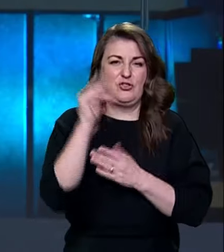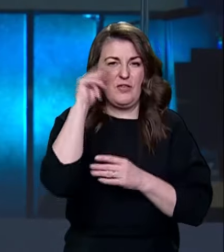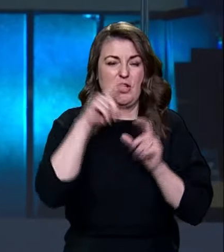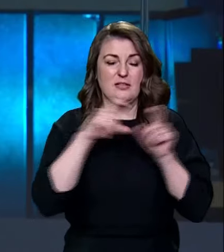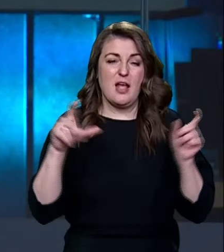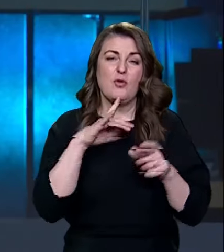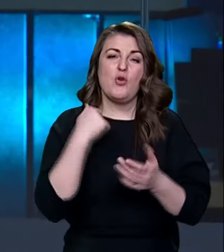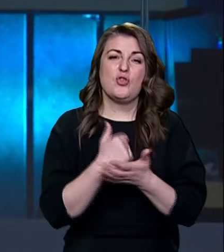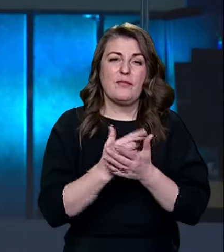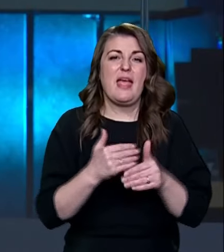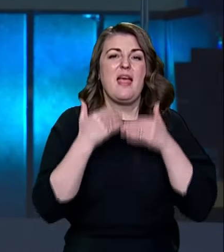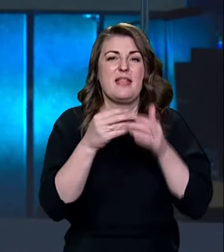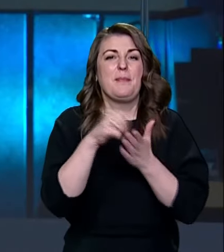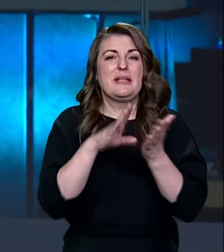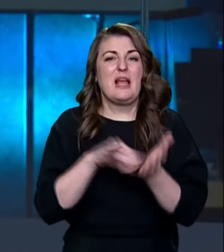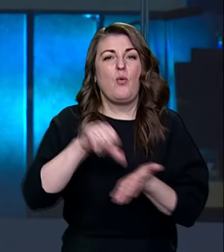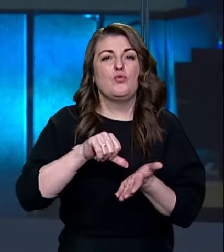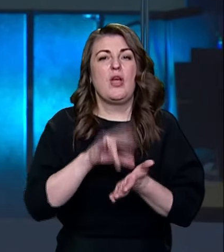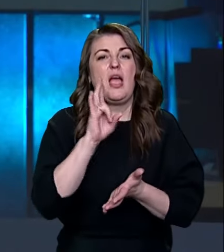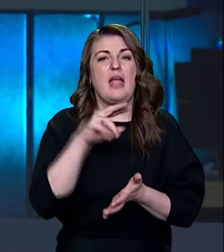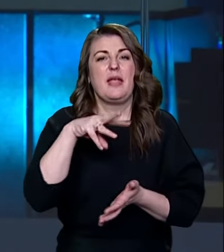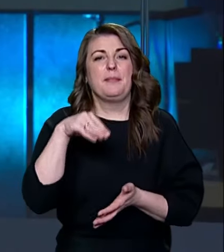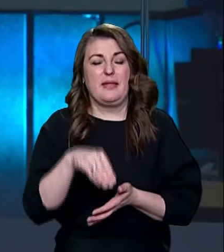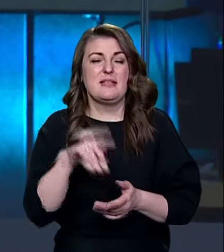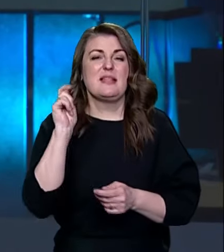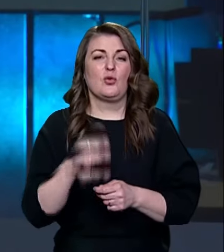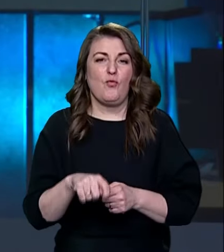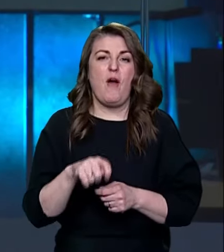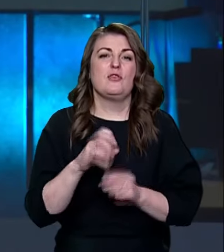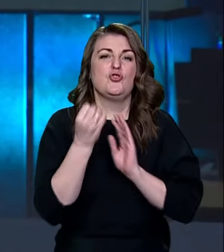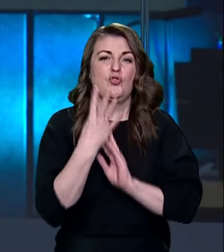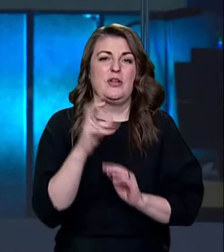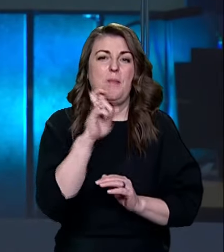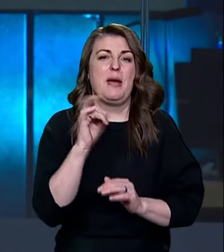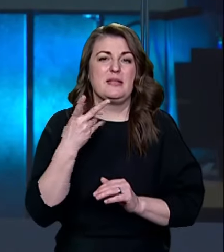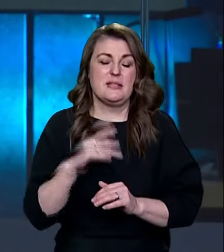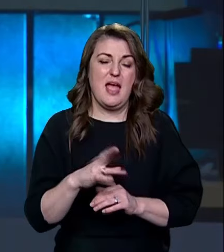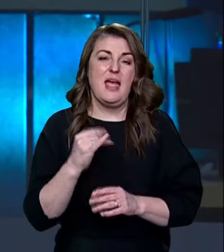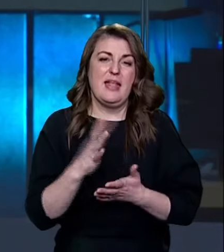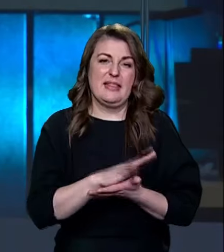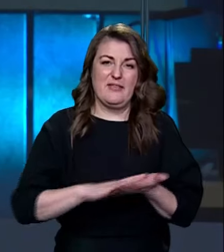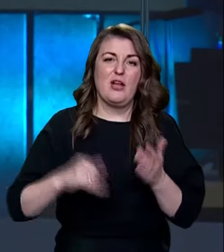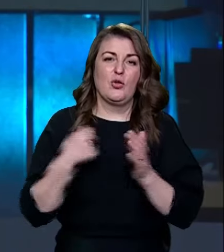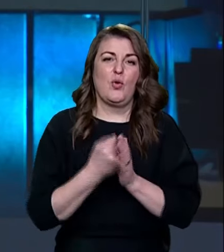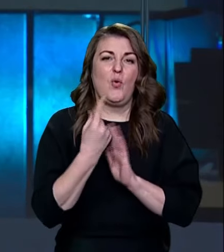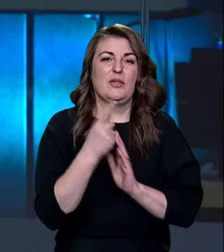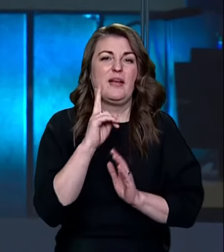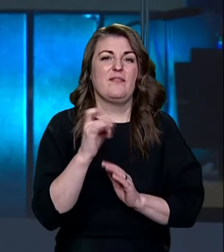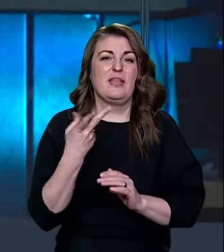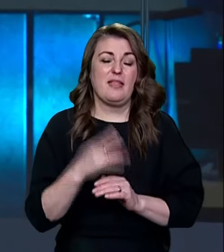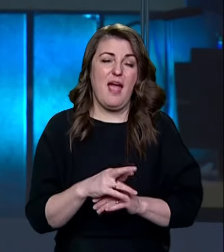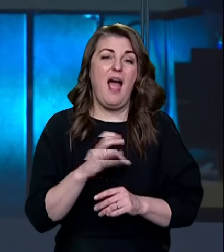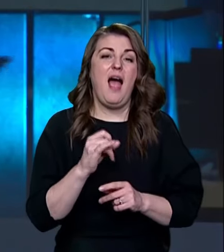Основний етап реєстрації для участі в НМТ-станту стартував 14 березня і триватиме до 11 квітня.